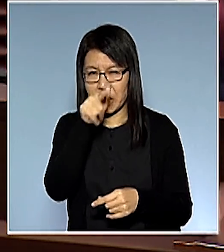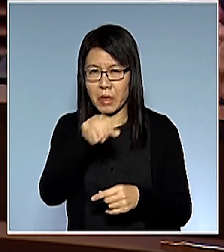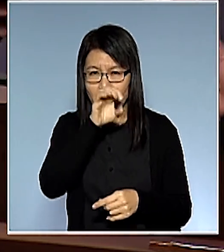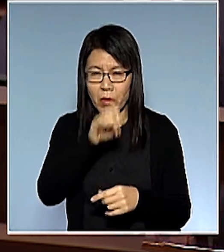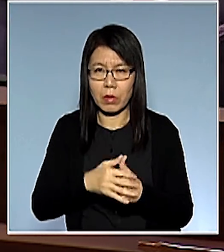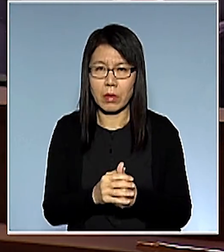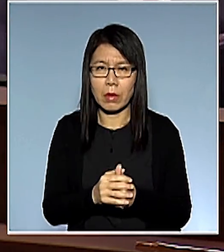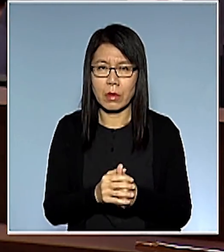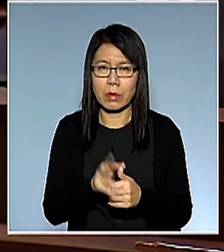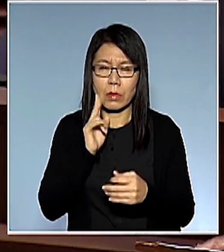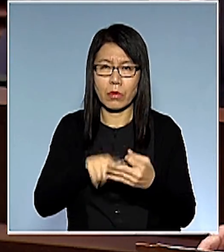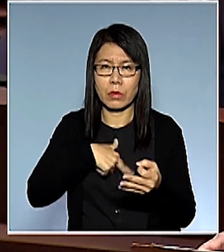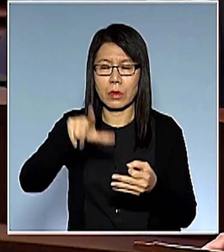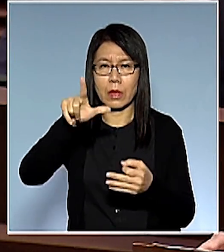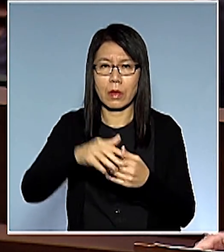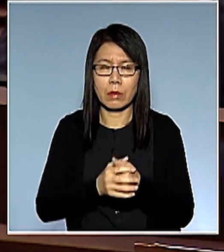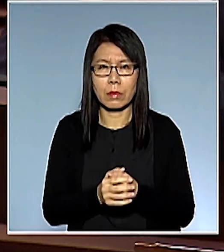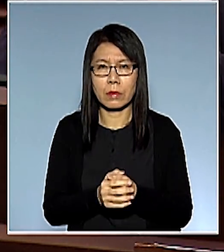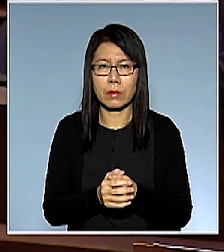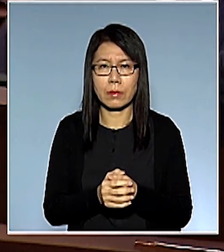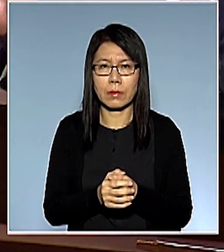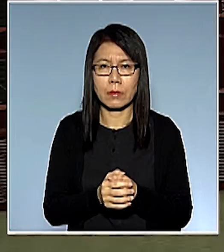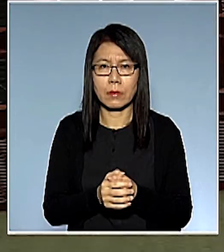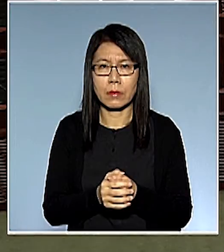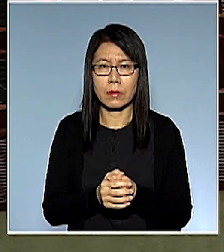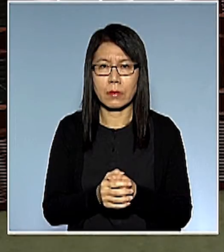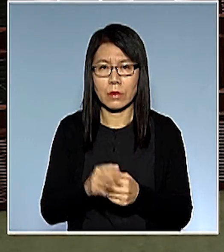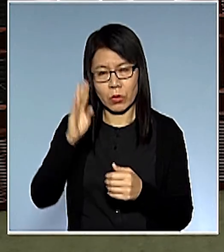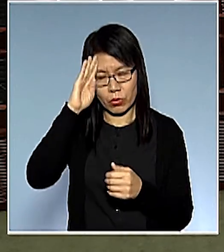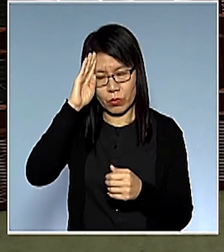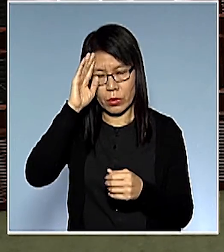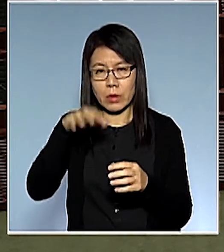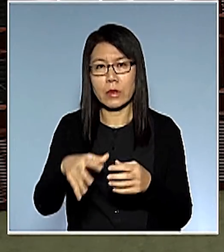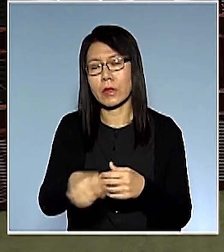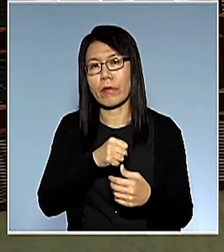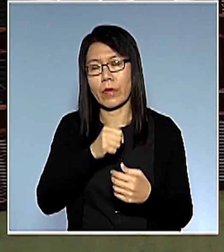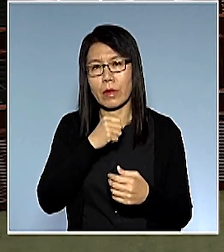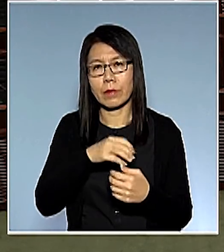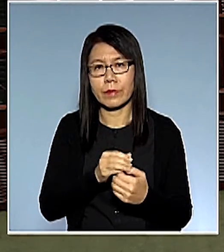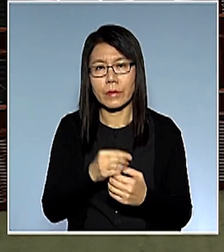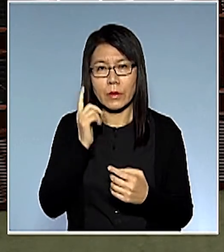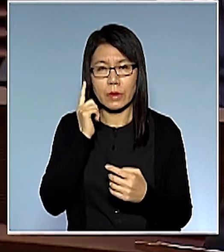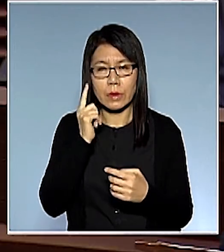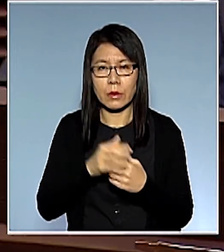或者好像李國倫議員那樣我收回對不起 郭主席我還是這麼說我收回不用再說我知道了